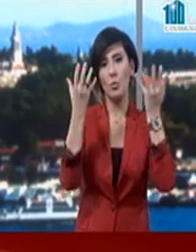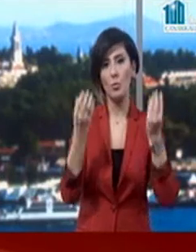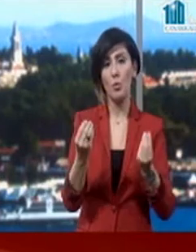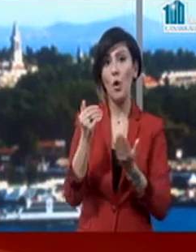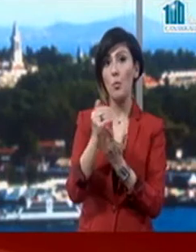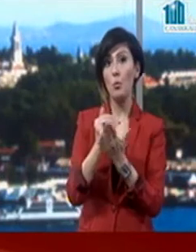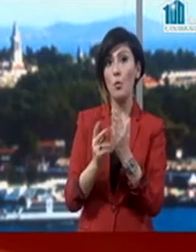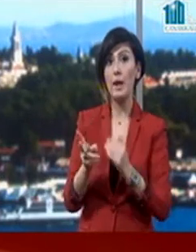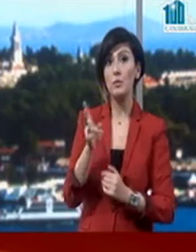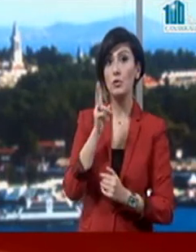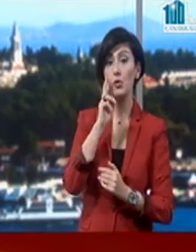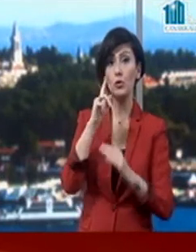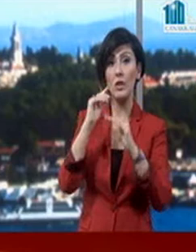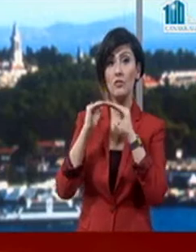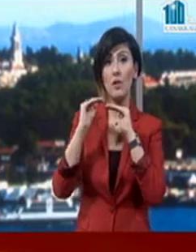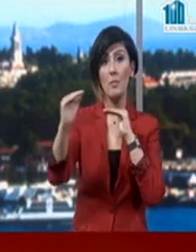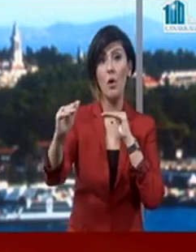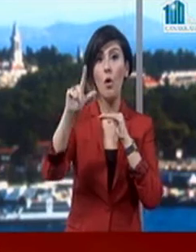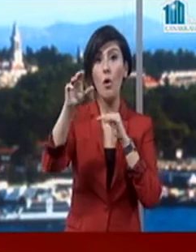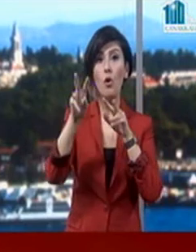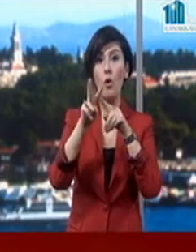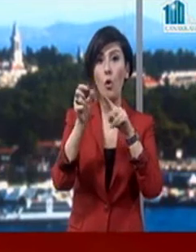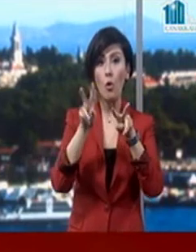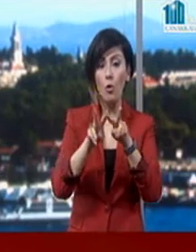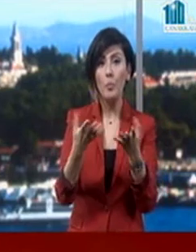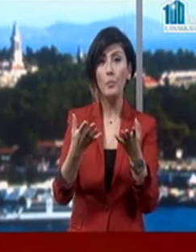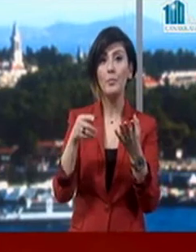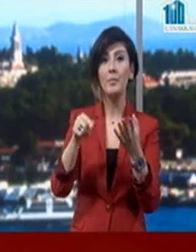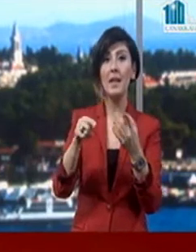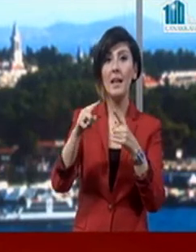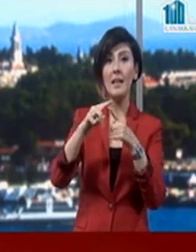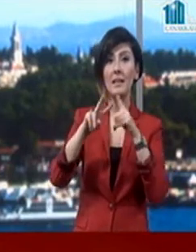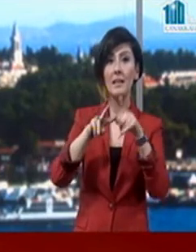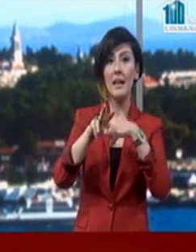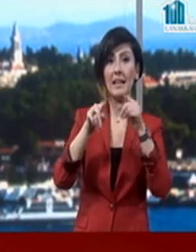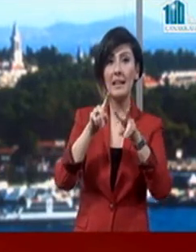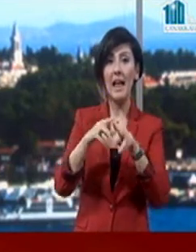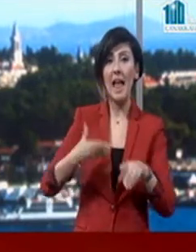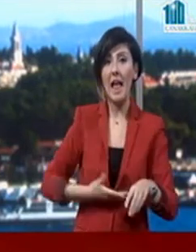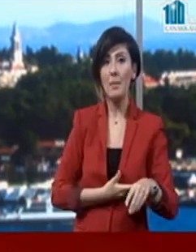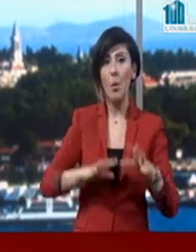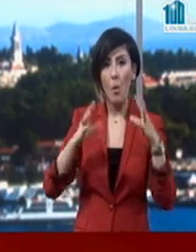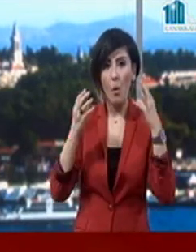Programın sonunda cemaate lokum ve tayin ekmeğinden oluşan asker tayını dağıtıldı.